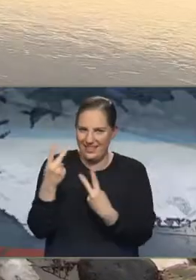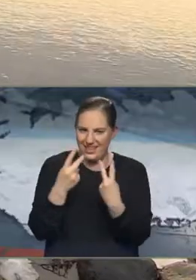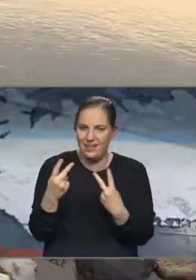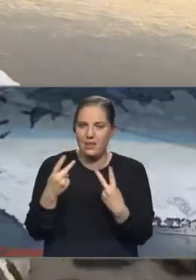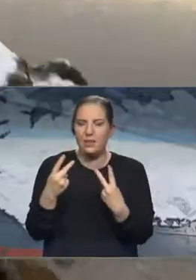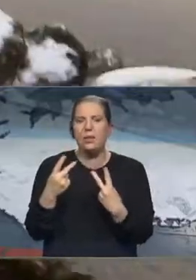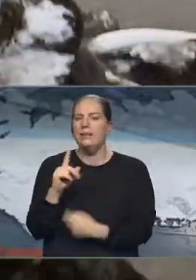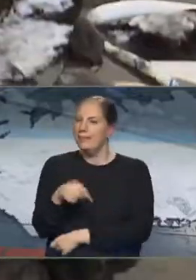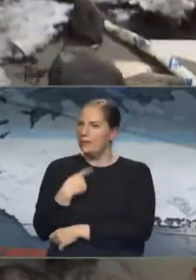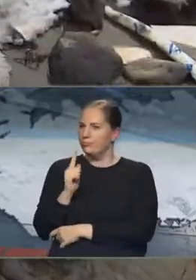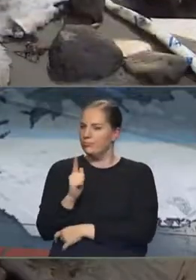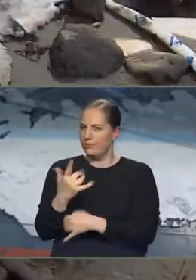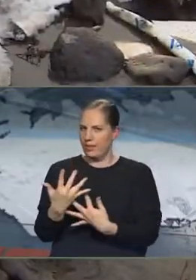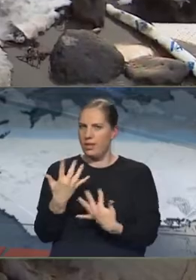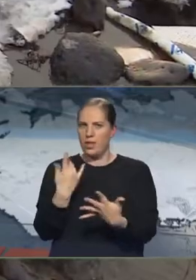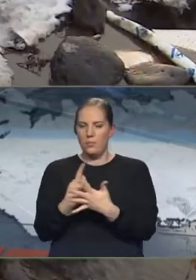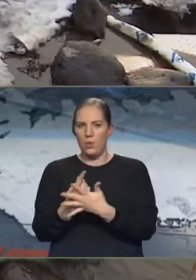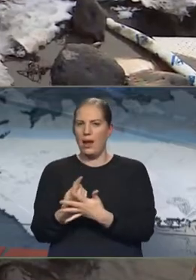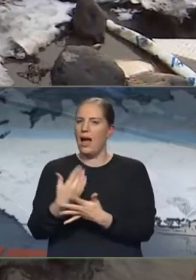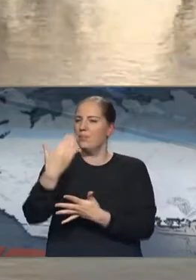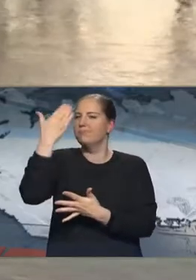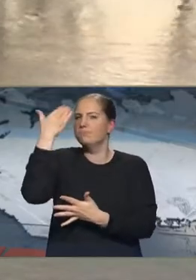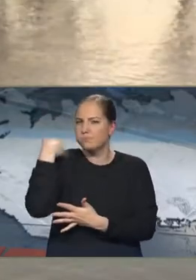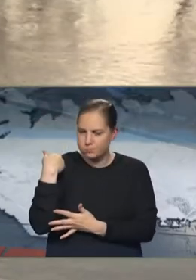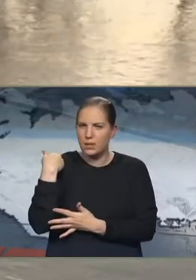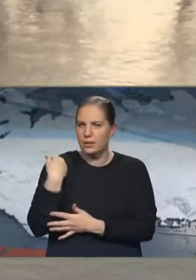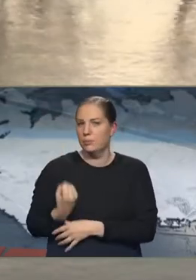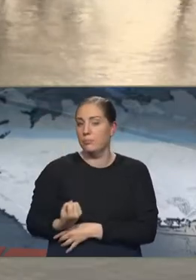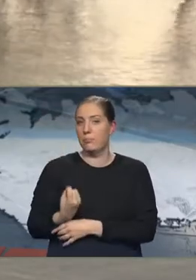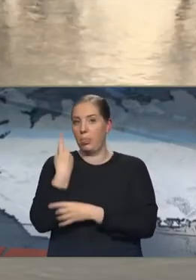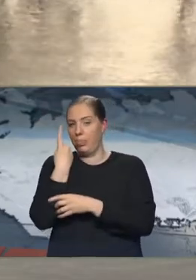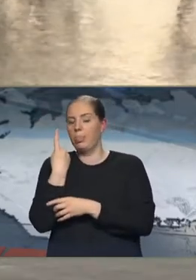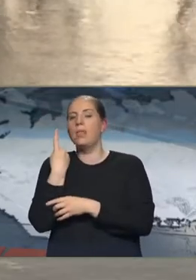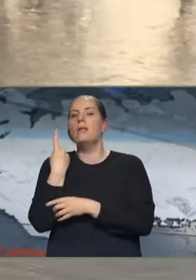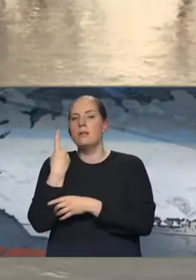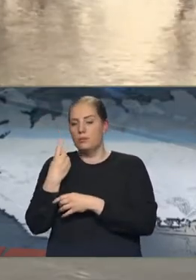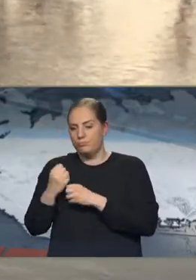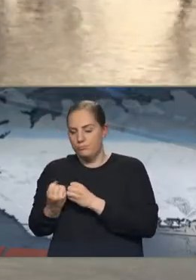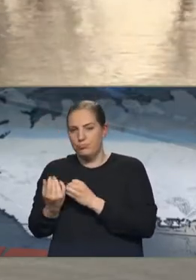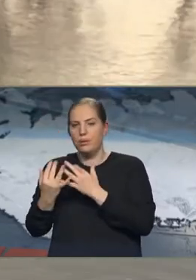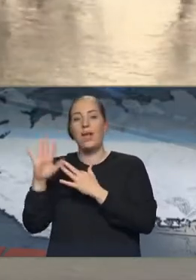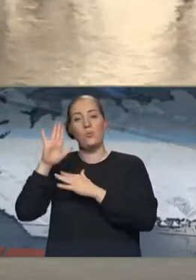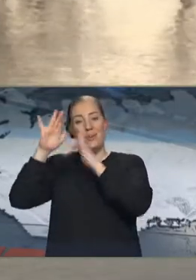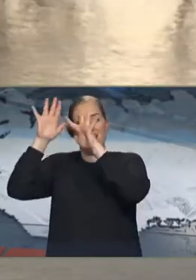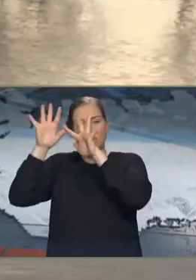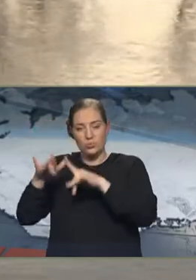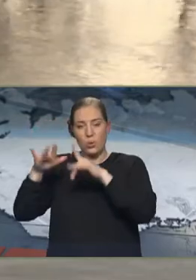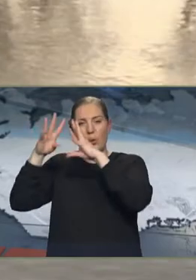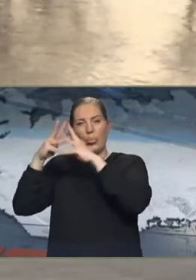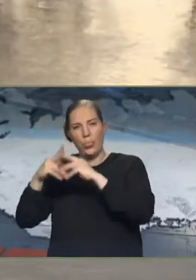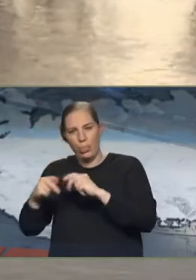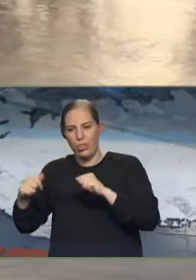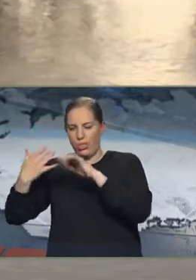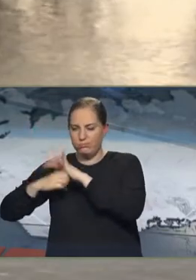að okkur grunar að þetta sé kannski eitthvað óhakt sem hafi orðið fyrir nokkuð síðan. En núna þegar að leysingavattnið er að berast í